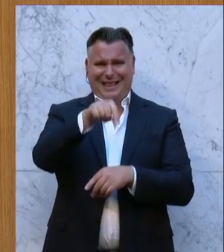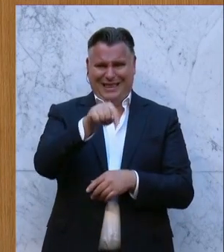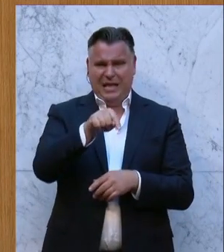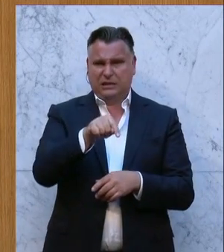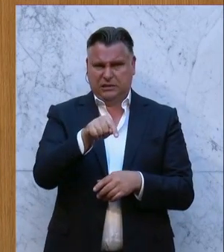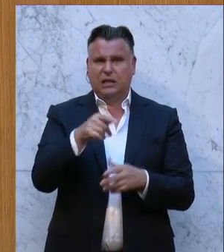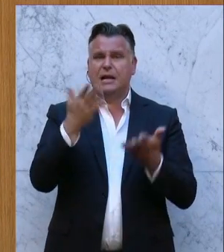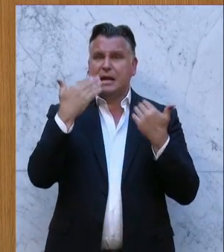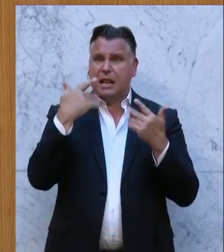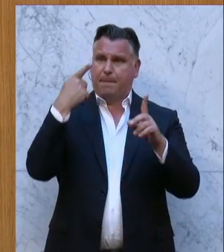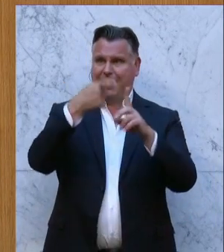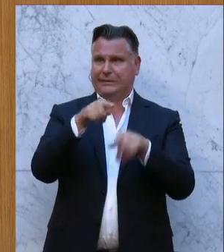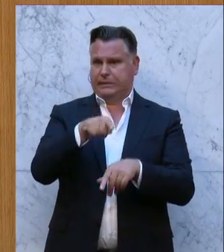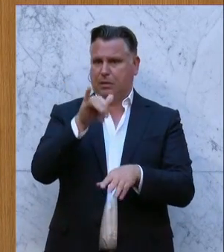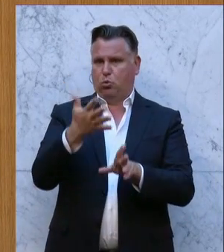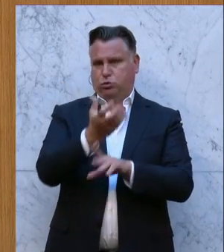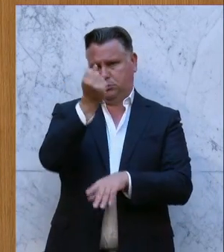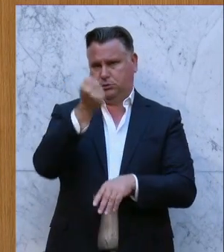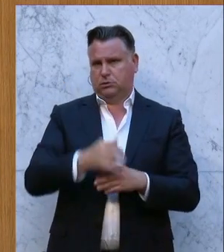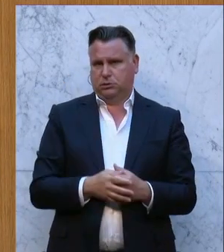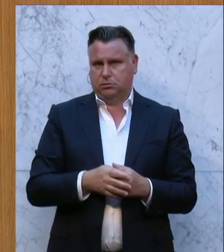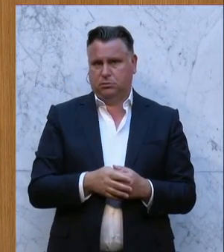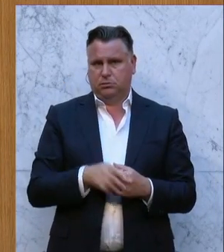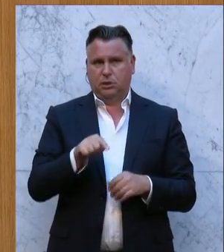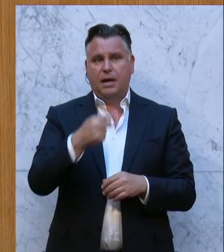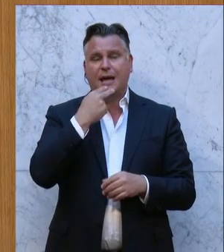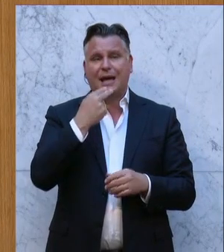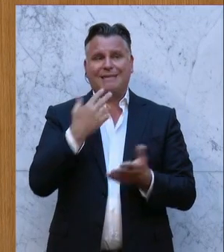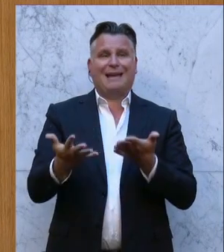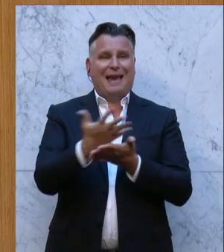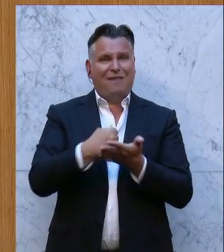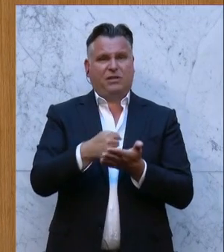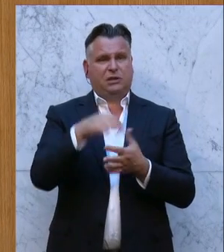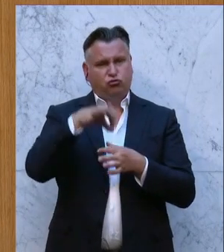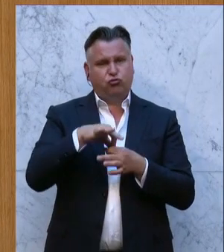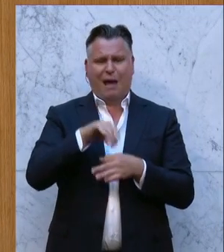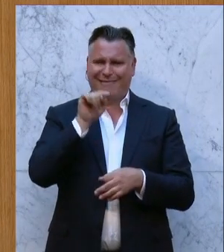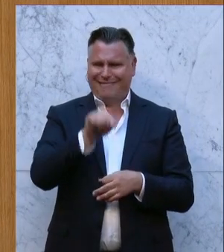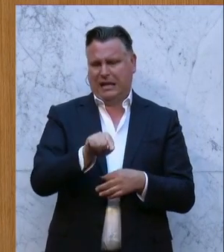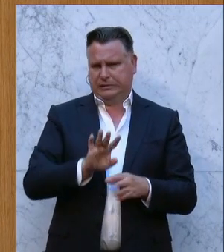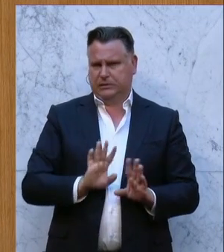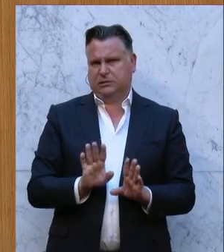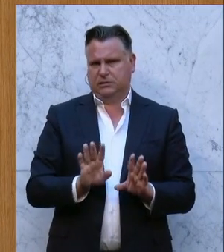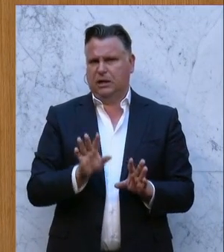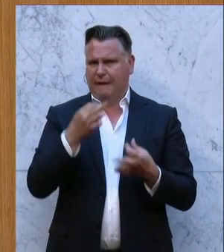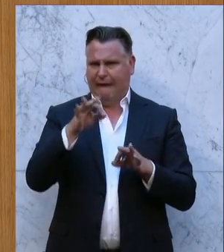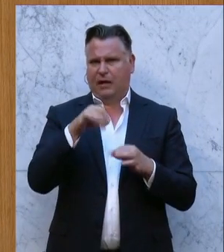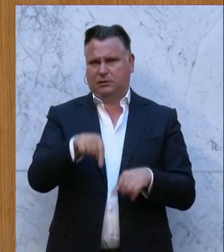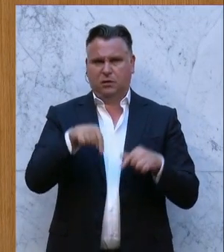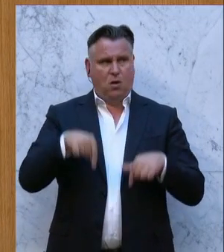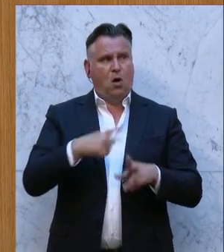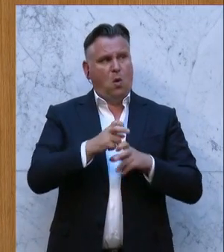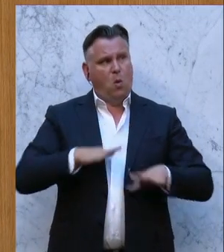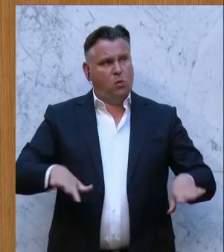Das ist das Klimaziel. Und das ist das Ziel, dieses Energieeffizienz zu beschließen, damit wir in Österreich, damit die